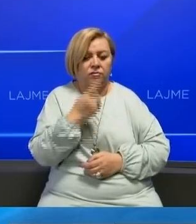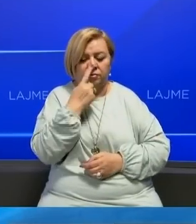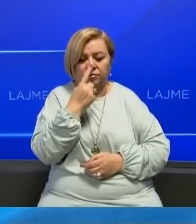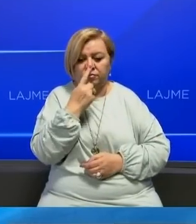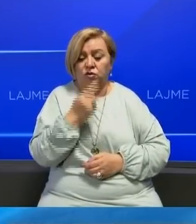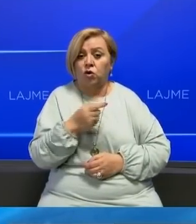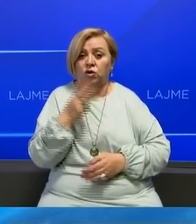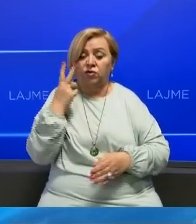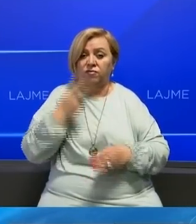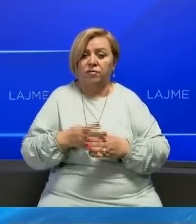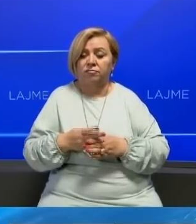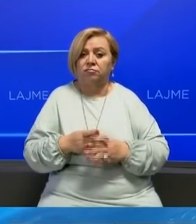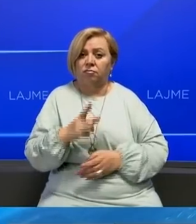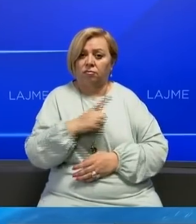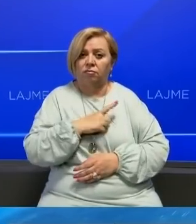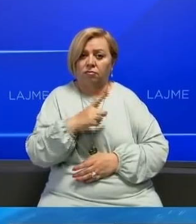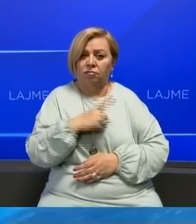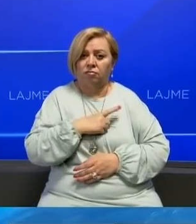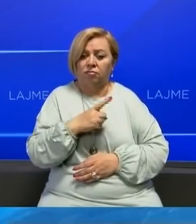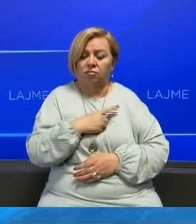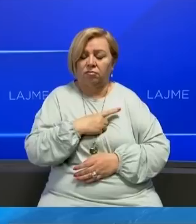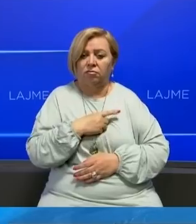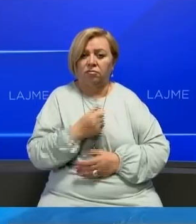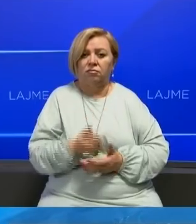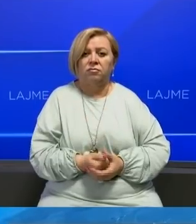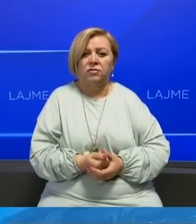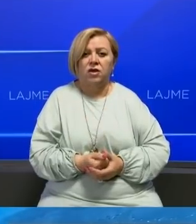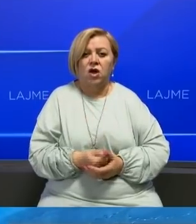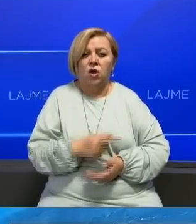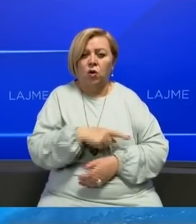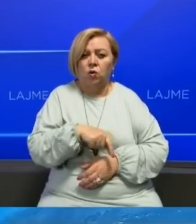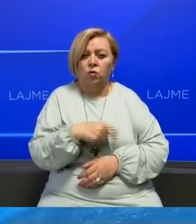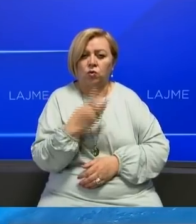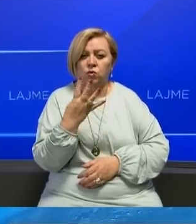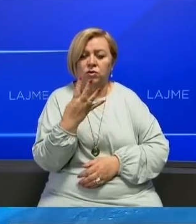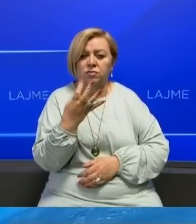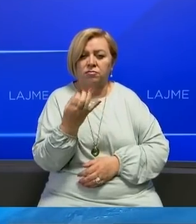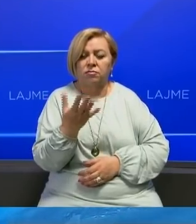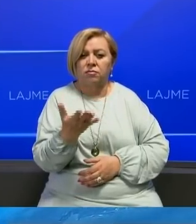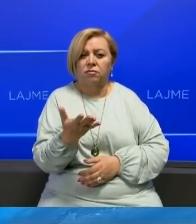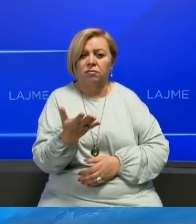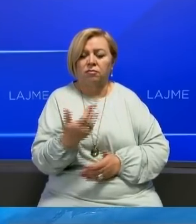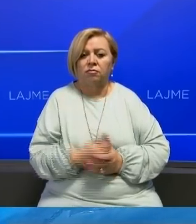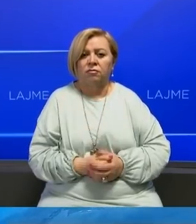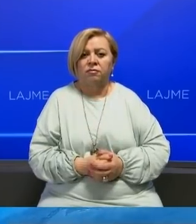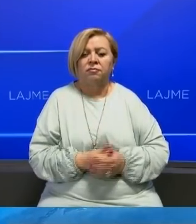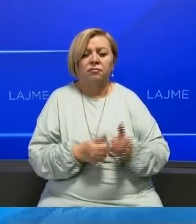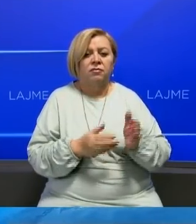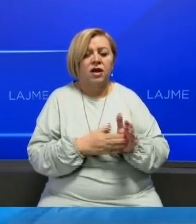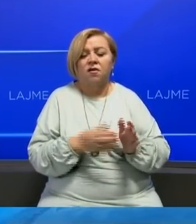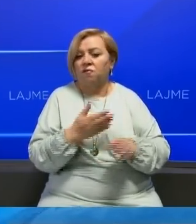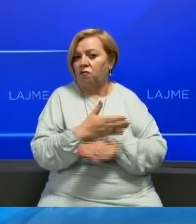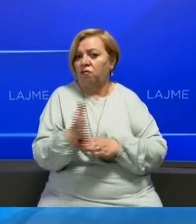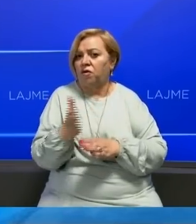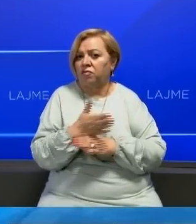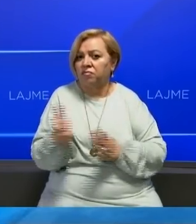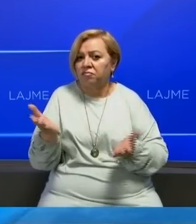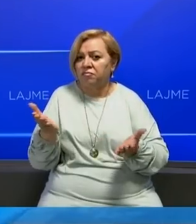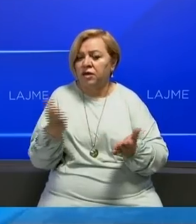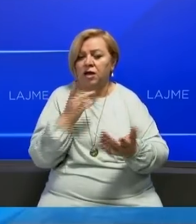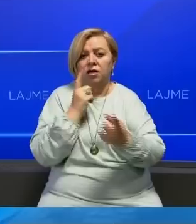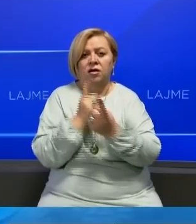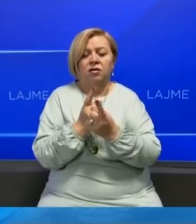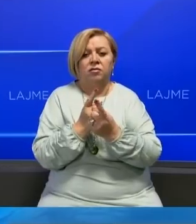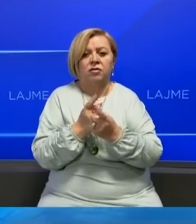të presim prezidentit Amerikan, prezidenti Obama kishtë pritur për 20 minuto në një takim, dërka që pashtu kishtë evonuar në një takim me